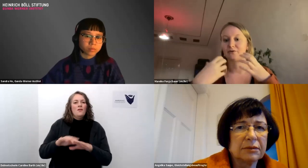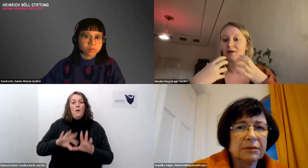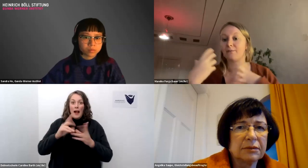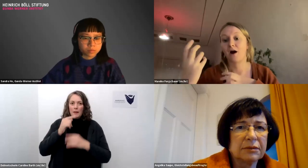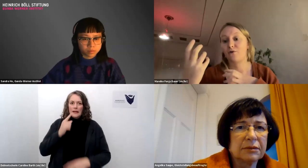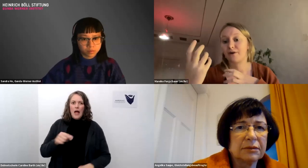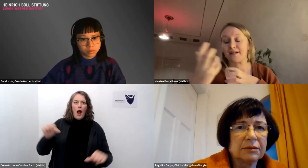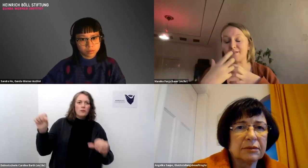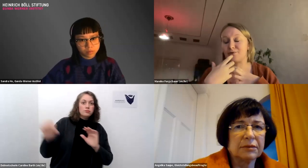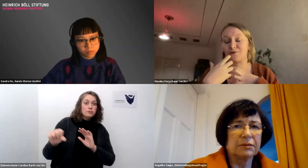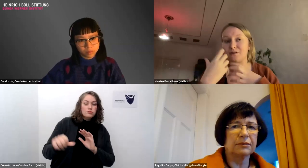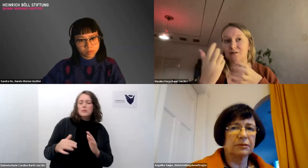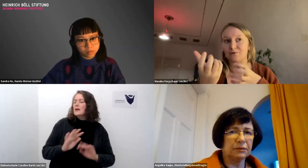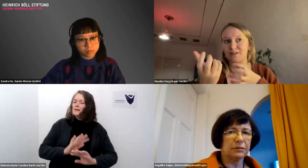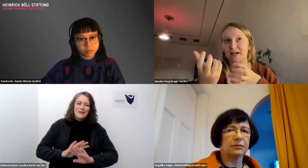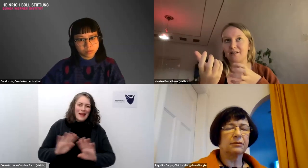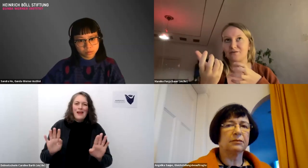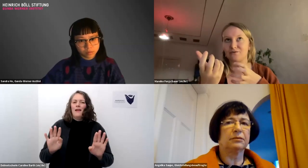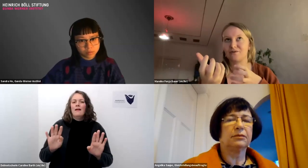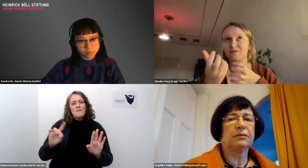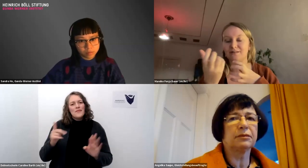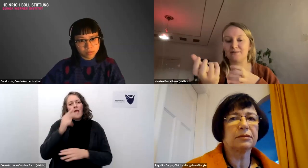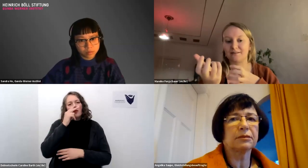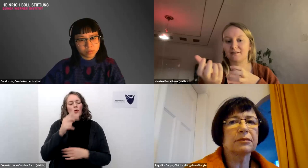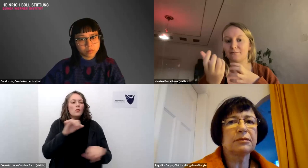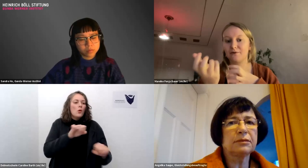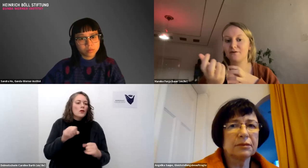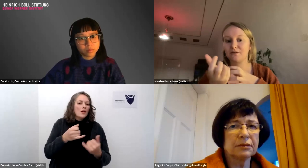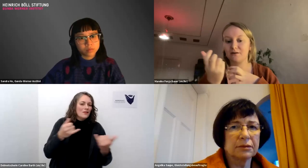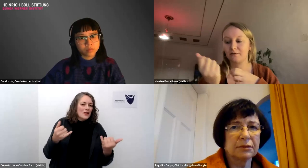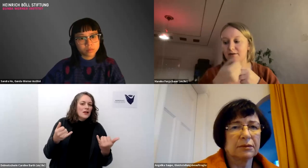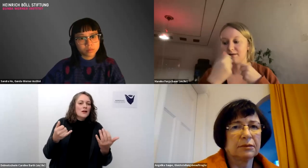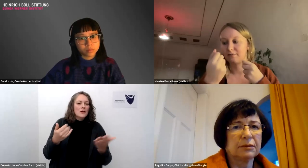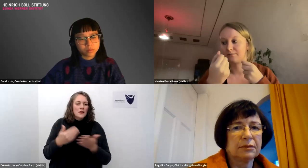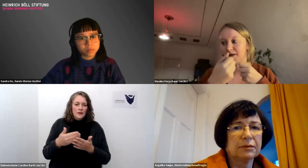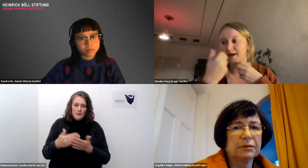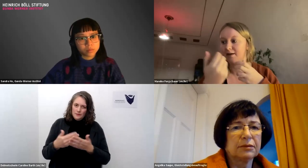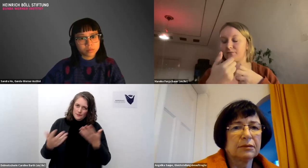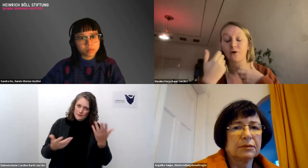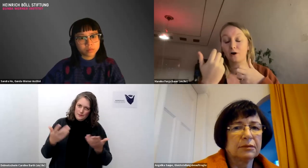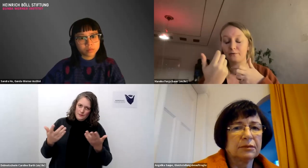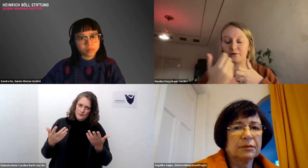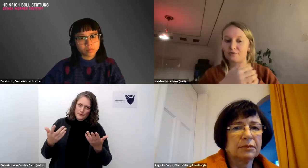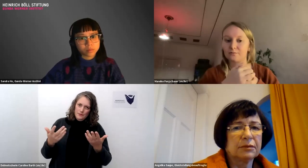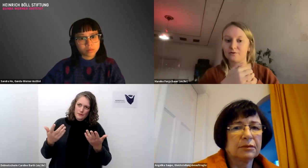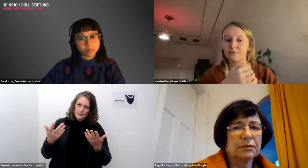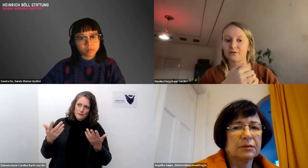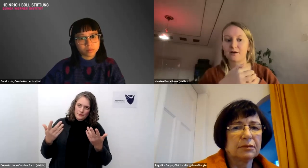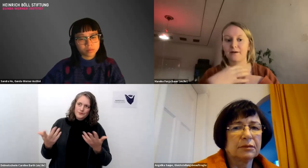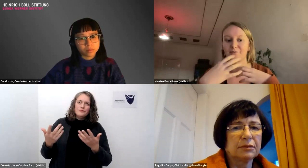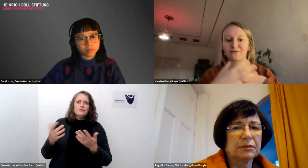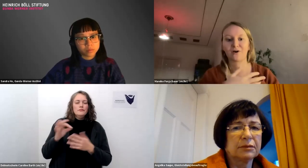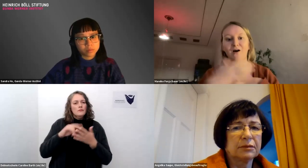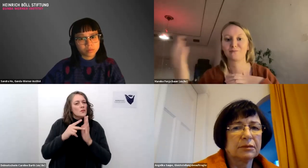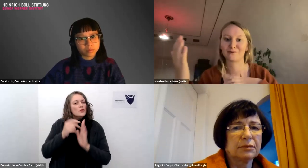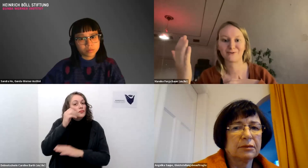verteufeln sondern eben auch vielleicht die möglichkeiten zu nutzen die das eben bilden die die eben hergeben für auch politische bildung